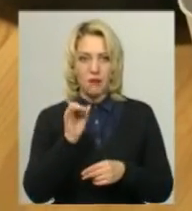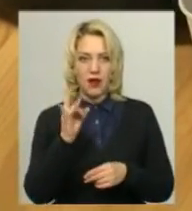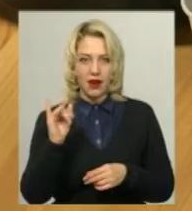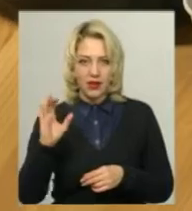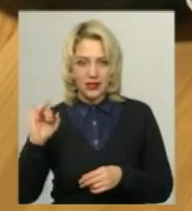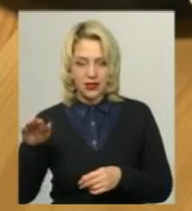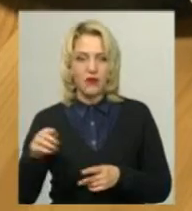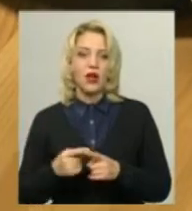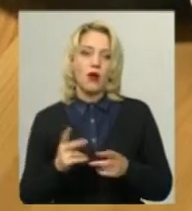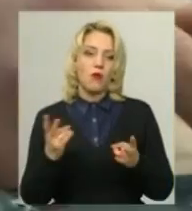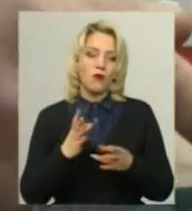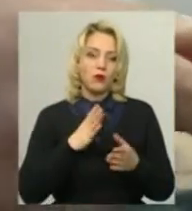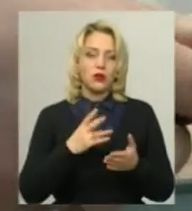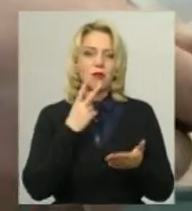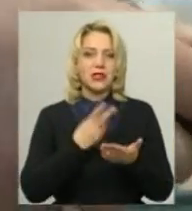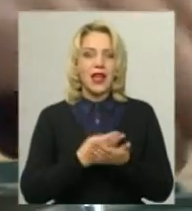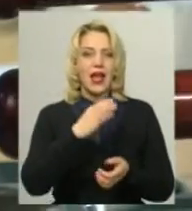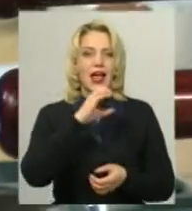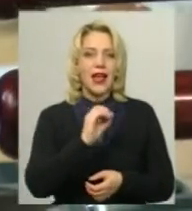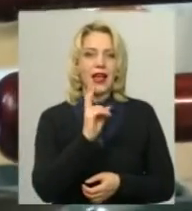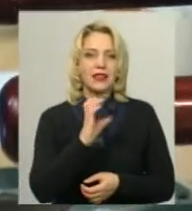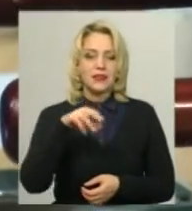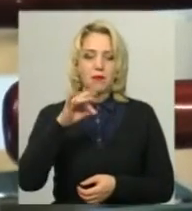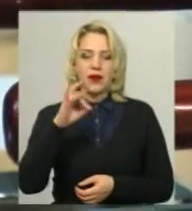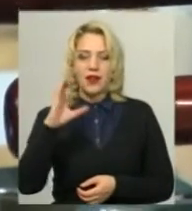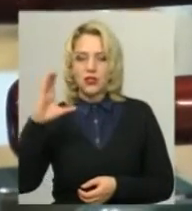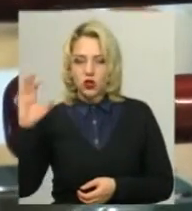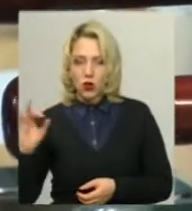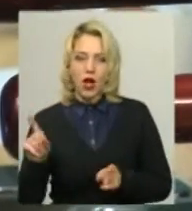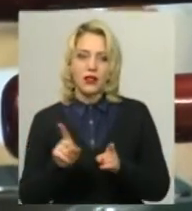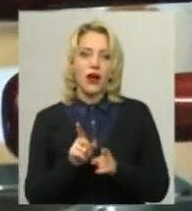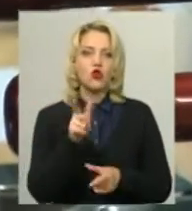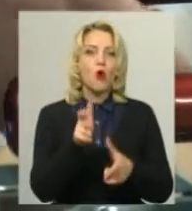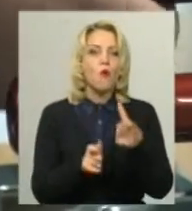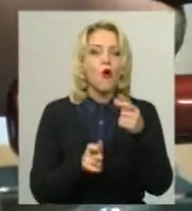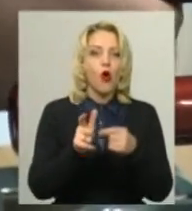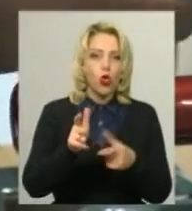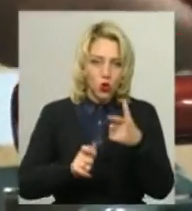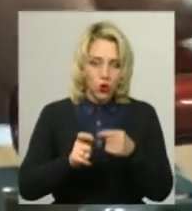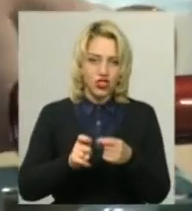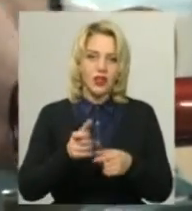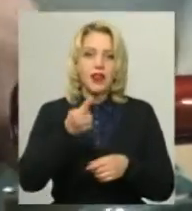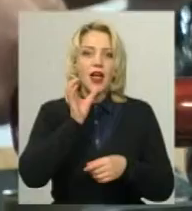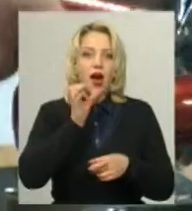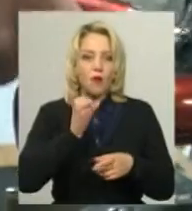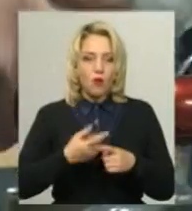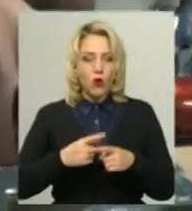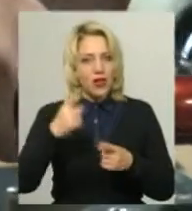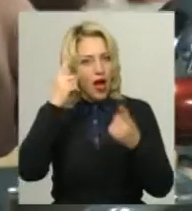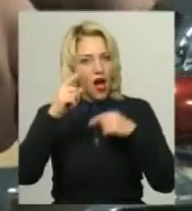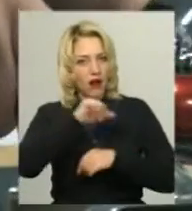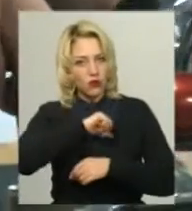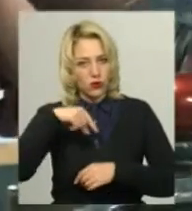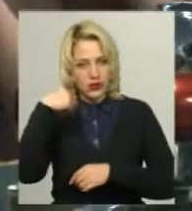представити на суджурі класичне еспресо, а також молочний та авторські напої, каже Денис Ямборко. Судді оцінювали учасників за